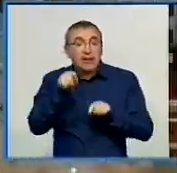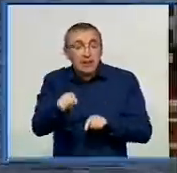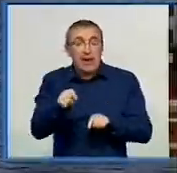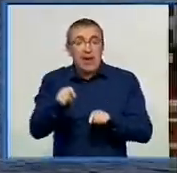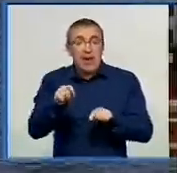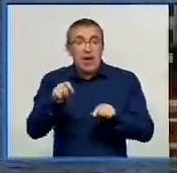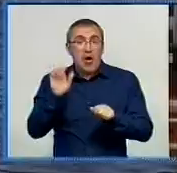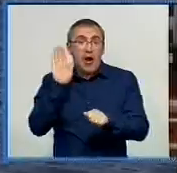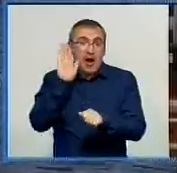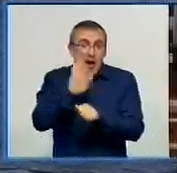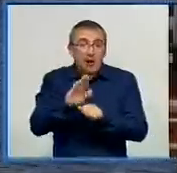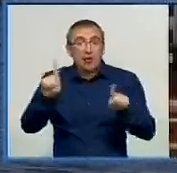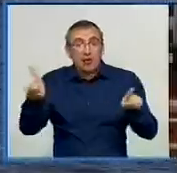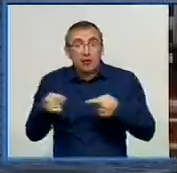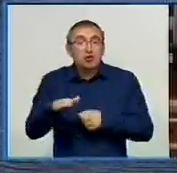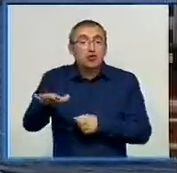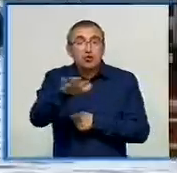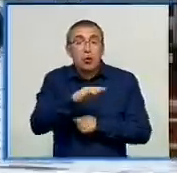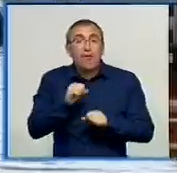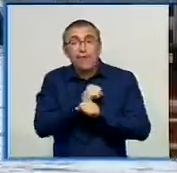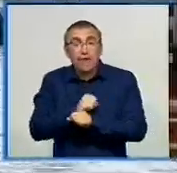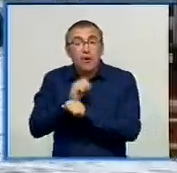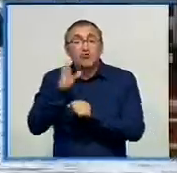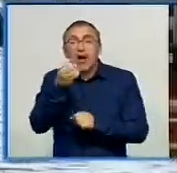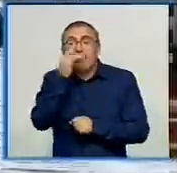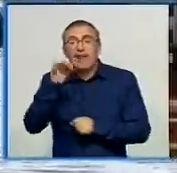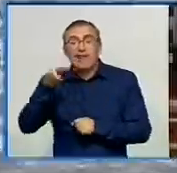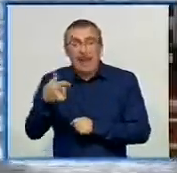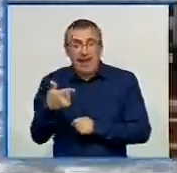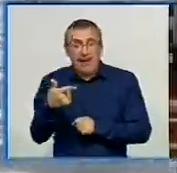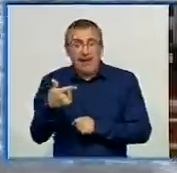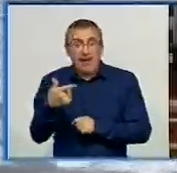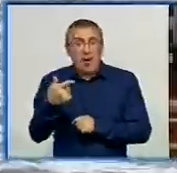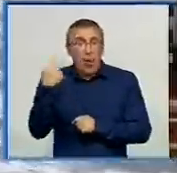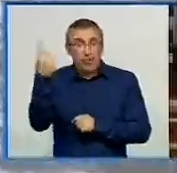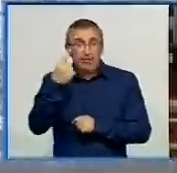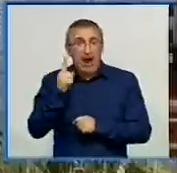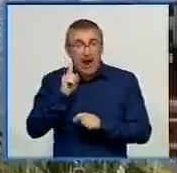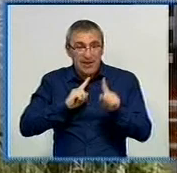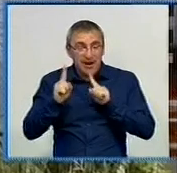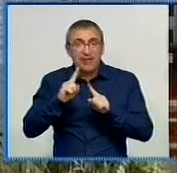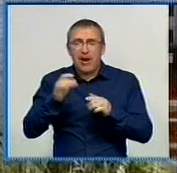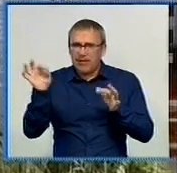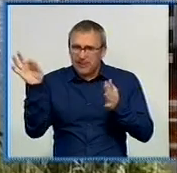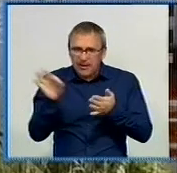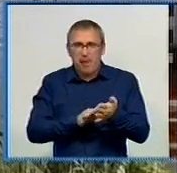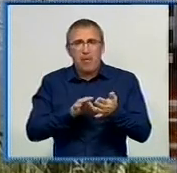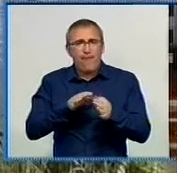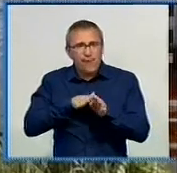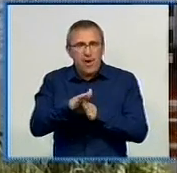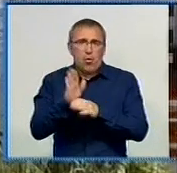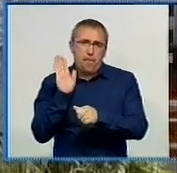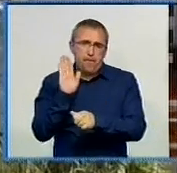розпорядження про створення зон відпочинку з'явилось ще в квітні. Тому обласна влада просить очільників районів терміново виконати постанову.